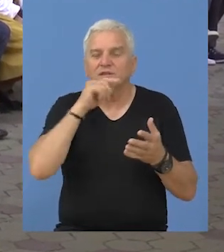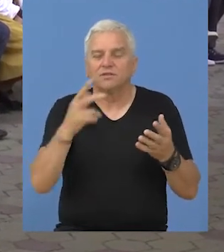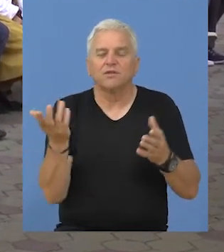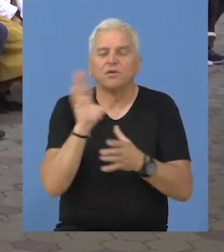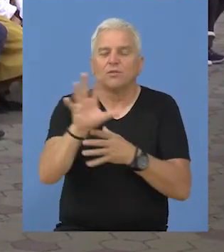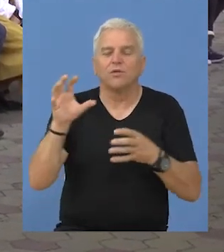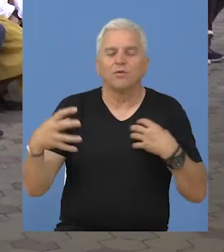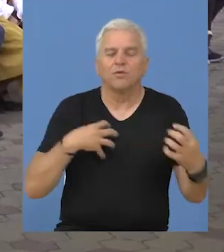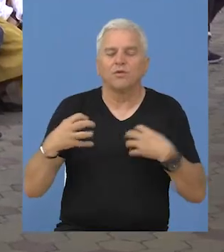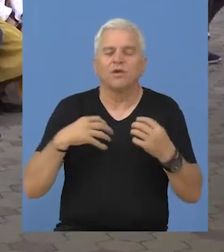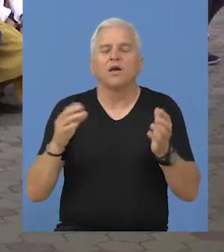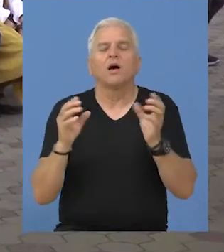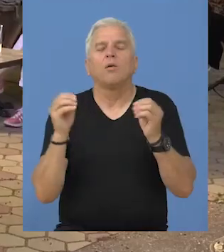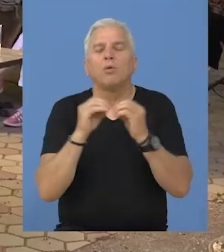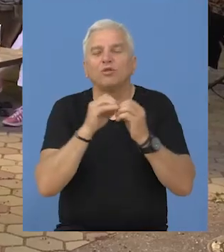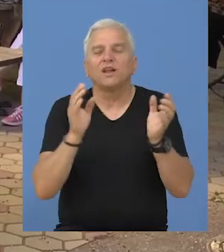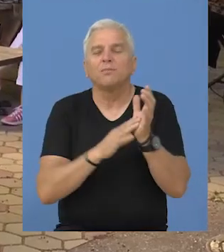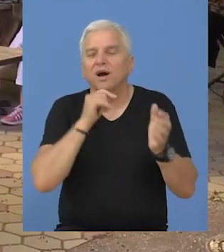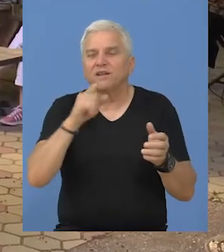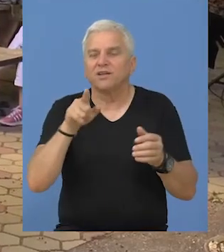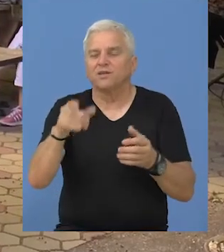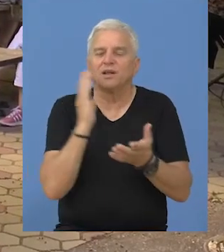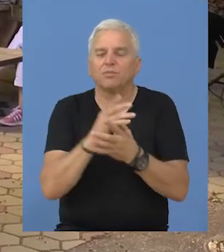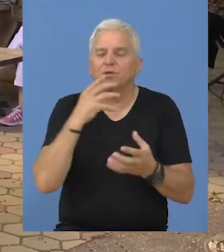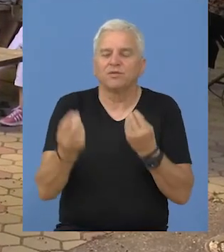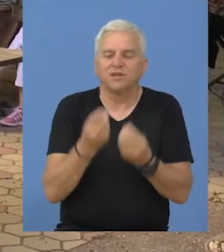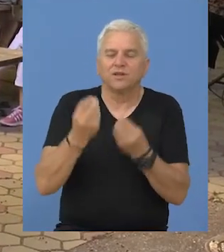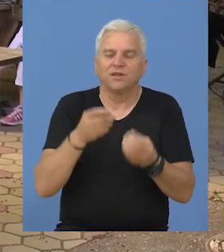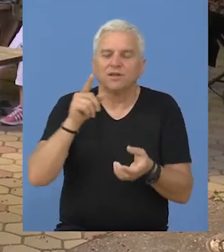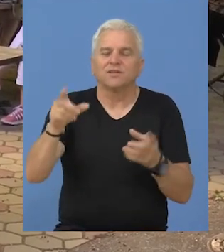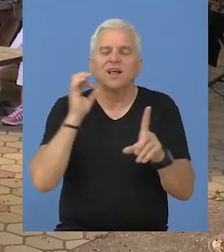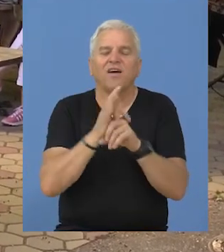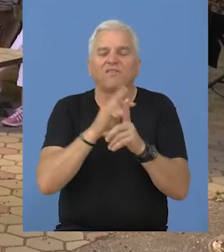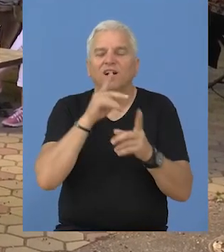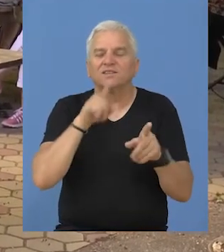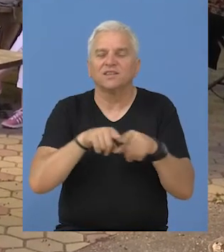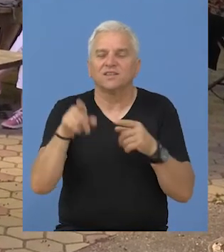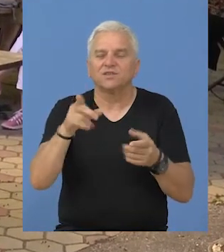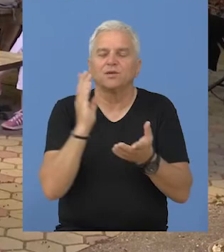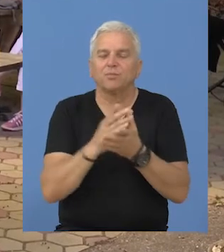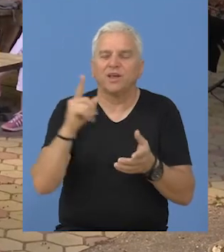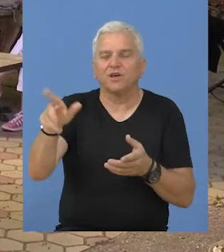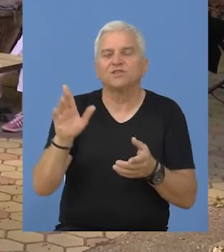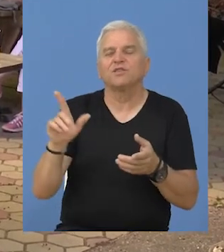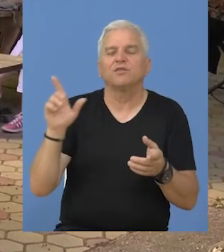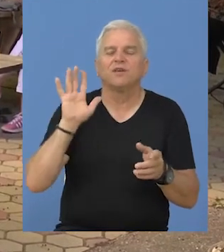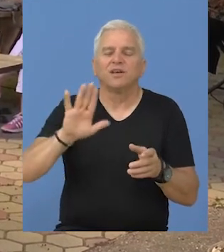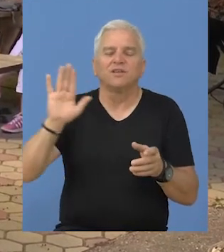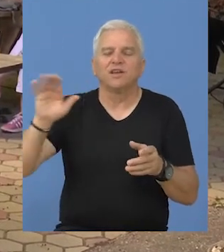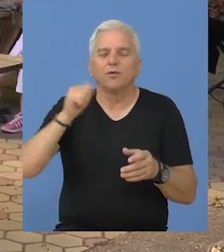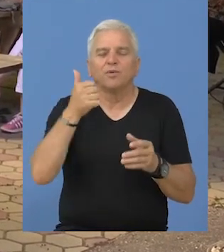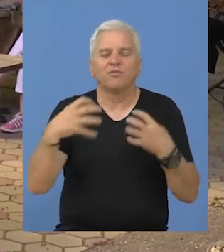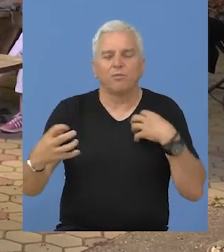napiše tekst za predstavu o Bogdanoj Mari, a ideja je da i ona bude igrana u dvorcu Fantast, kao što je to bio